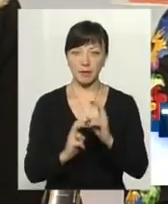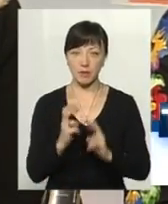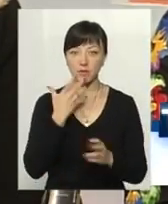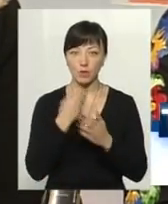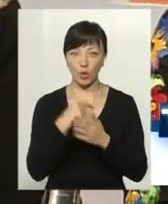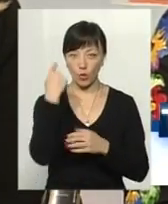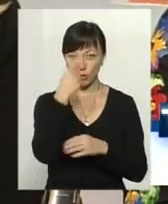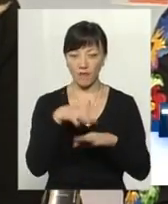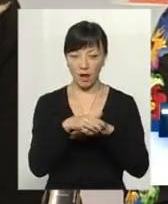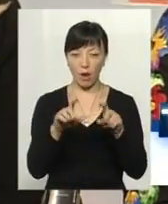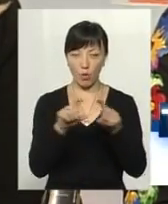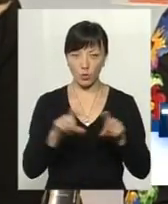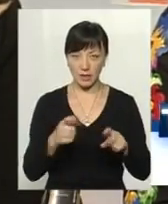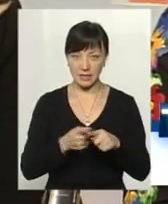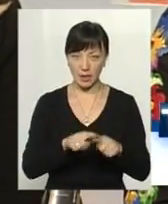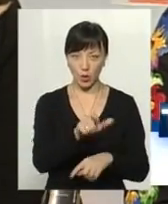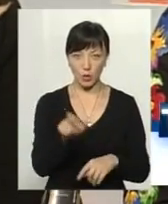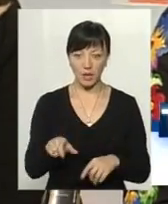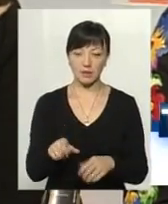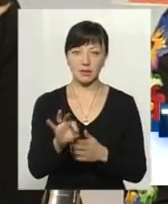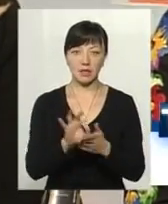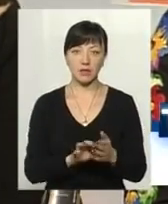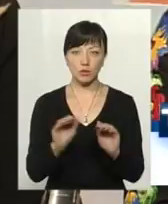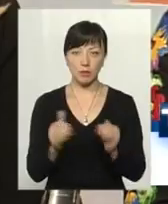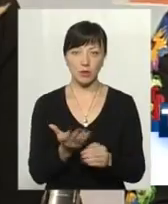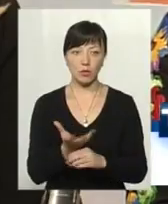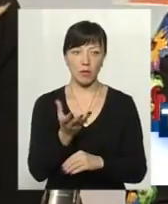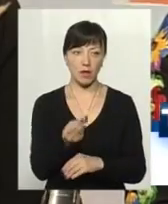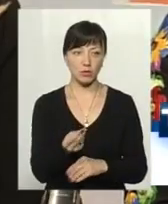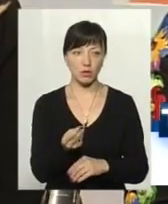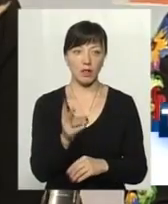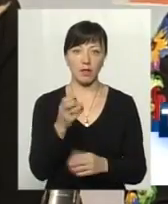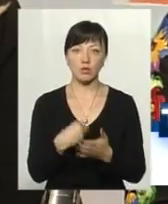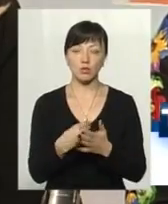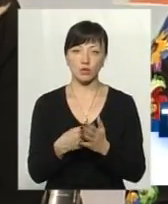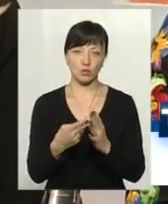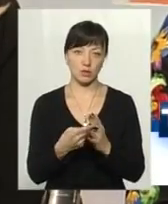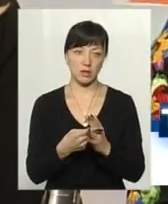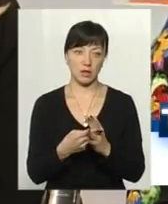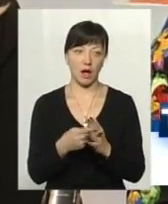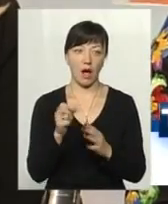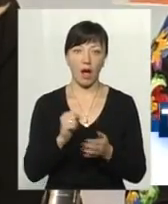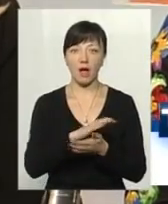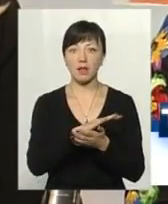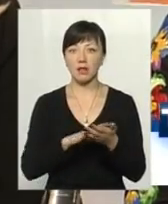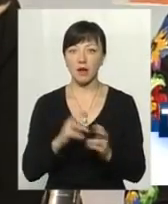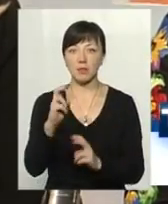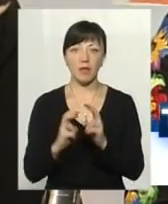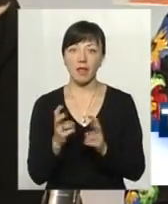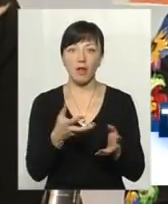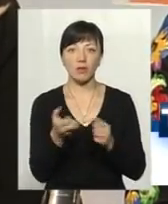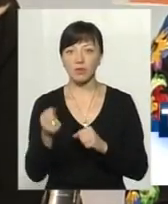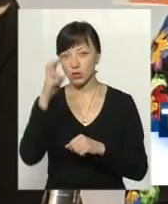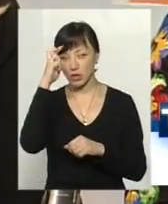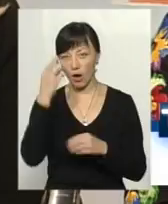своїх особових рахунках цих споживачів тут же зменшує оплату споживача на суму субсидій. А далі підприємство не отримує від